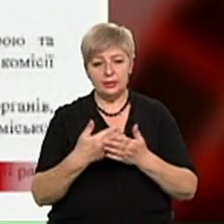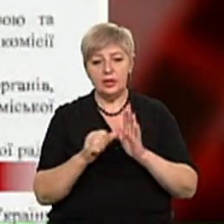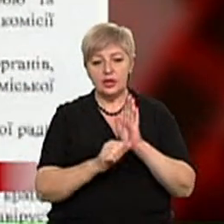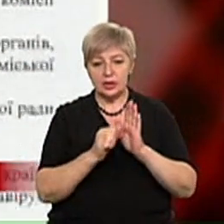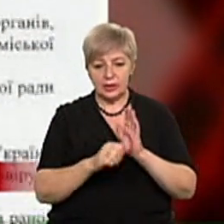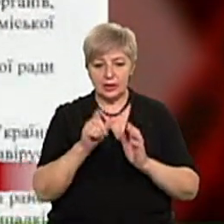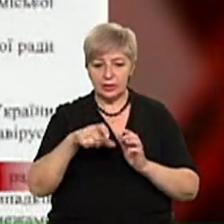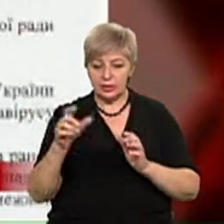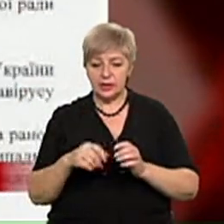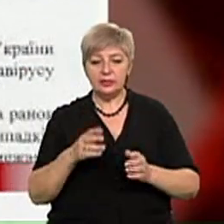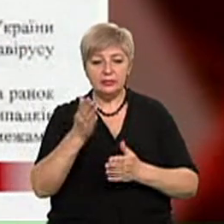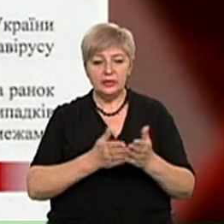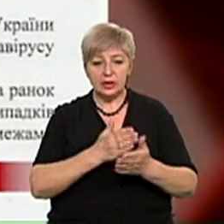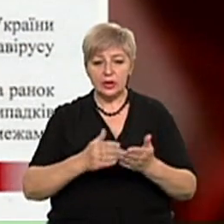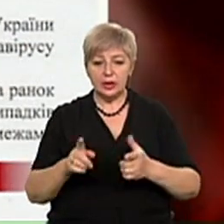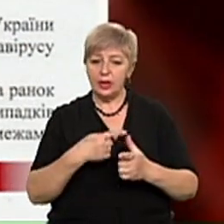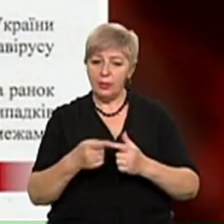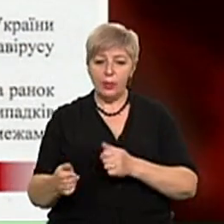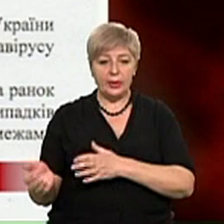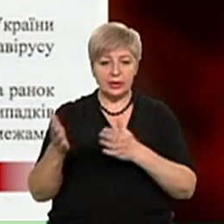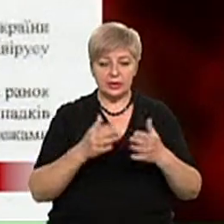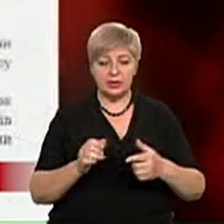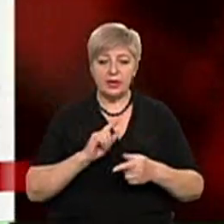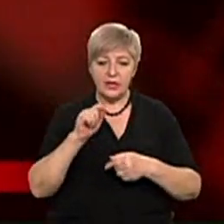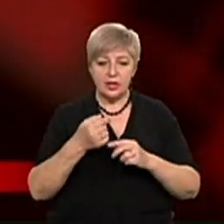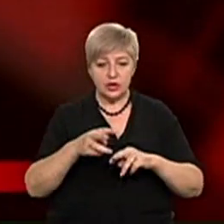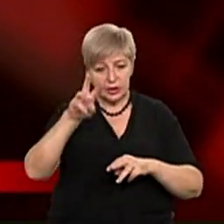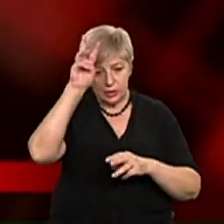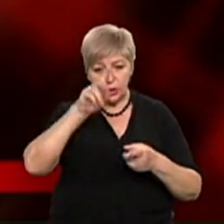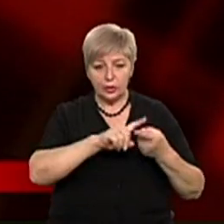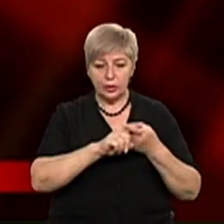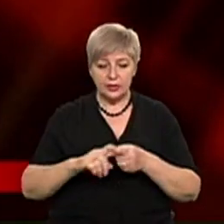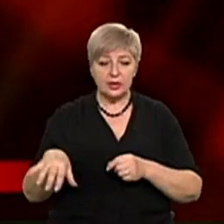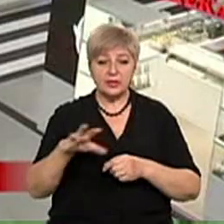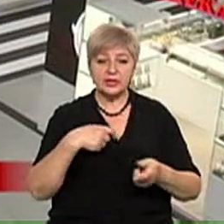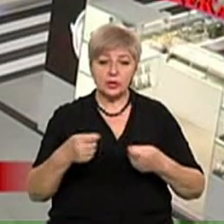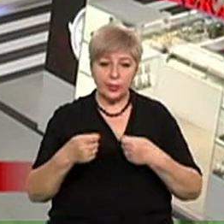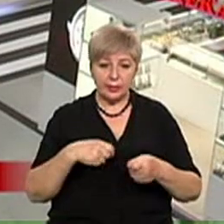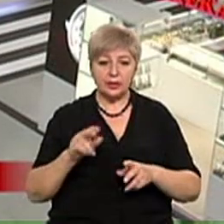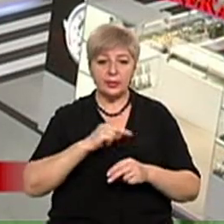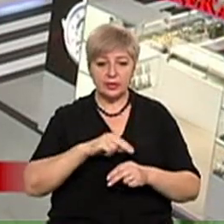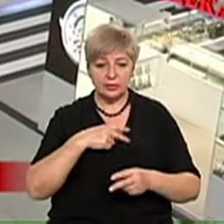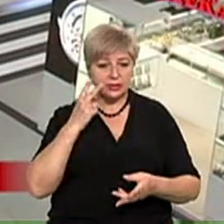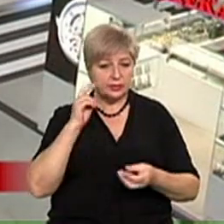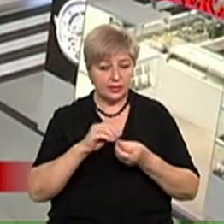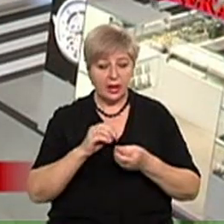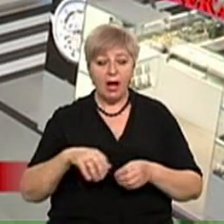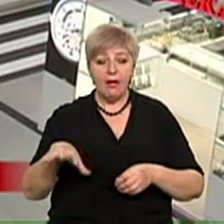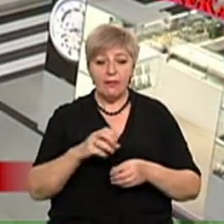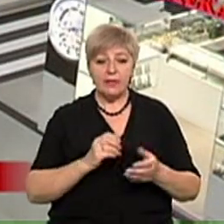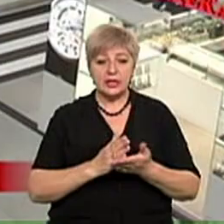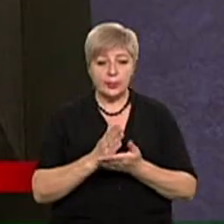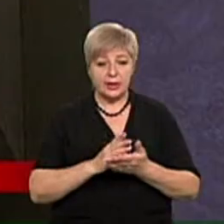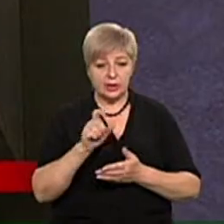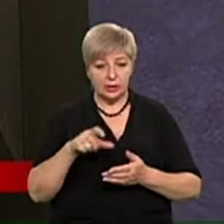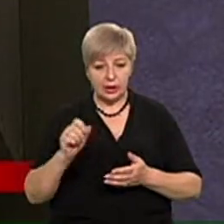перенесуть. Усе через коронавірус. Тим часом супермаркети працюватимуть, як і раніше. Але увесь персонал має бути в